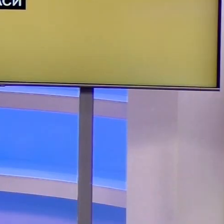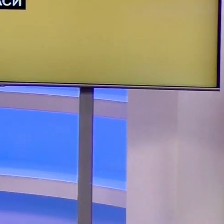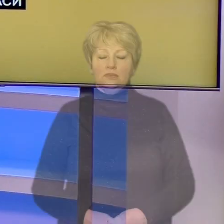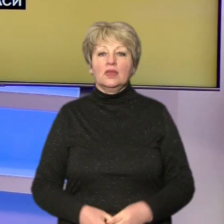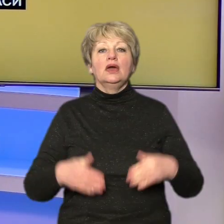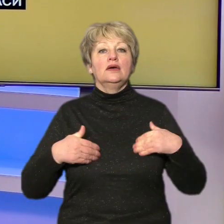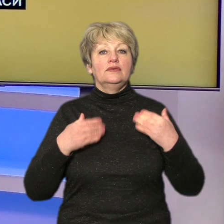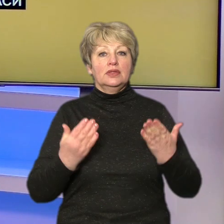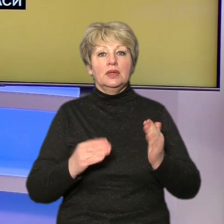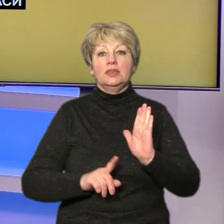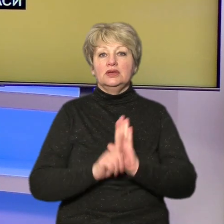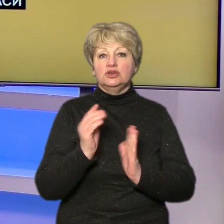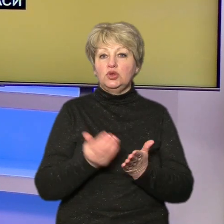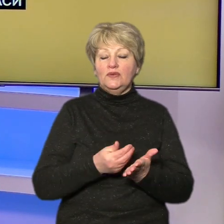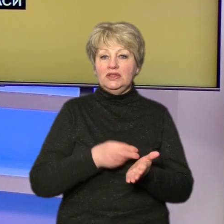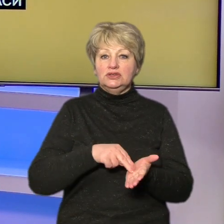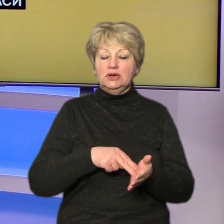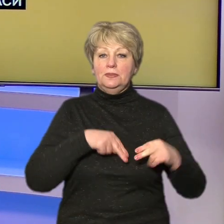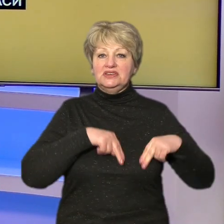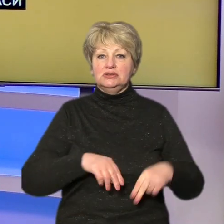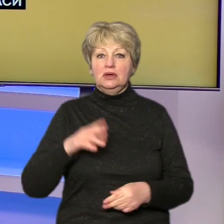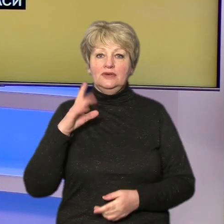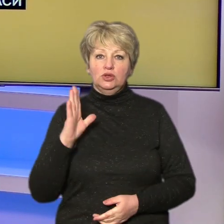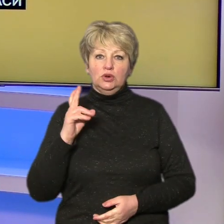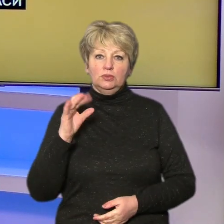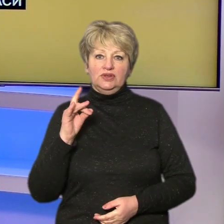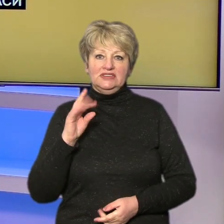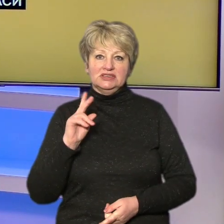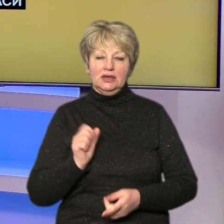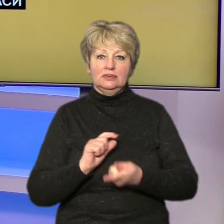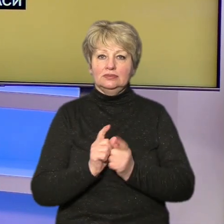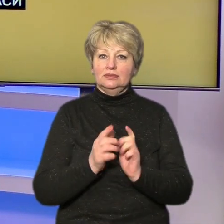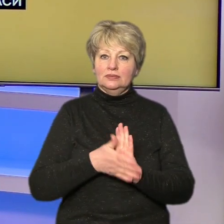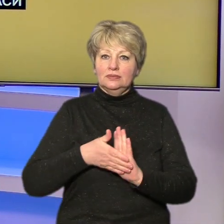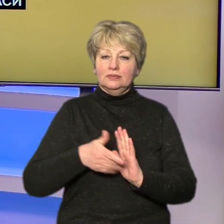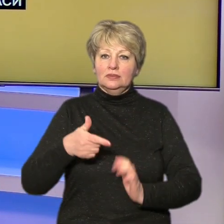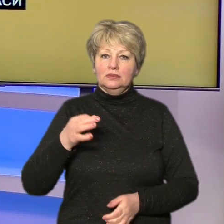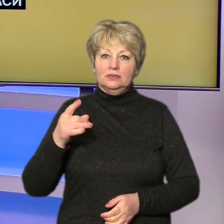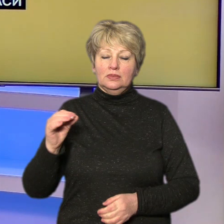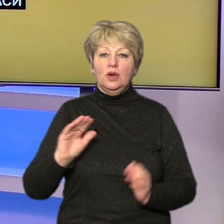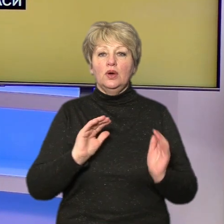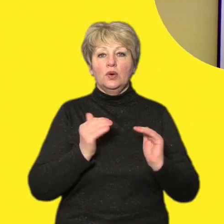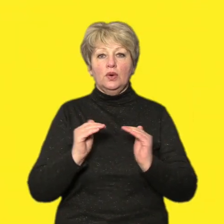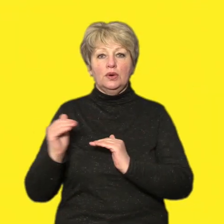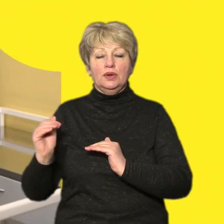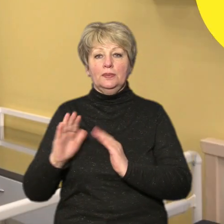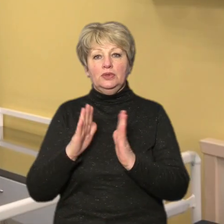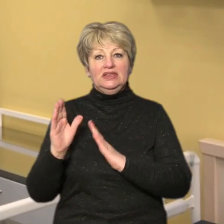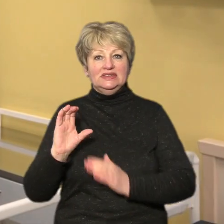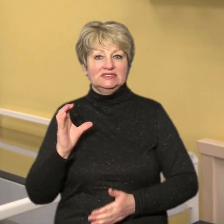Вітаю, ефірі Суспільне новини Черкаси. В студії працює Вікторія Будовіцька, жестова мова Галина Абраменко. Далі коротко про події з середи.